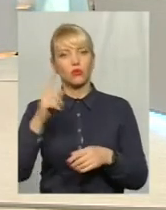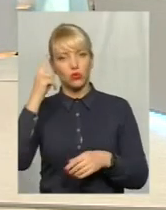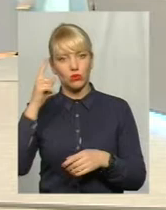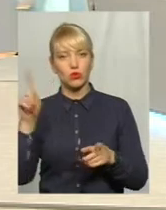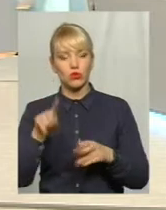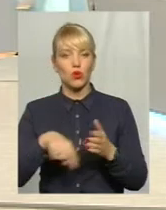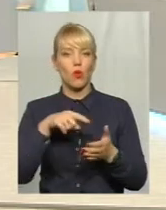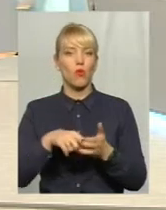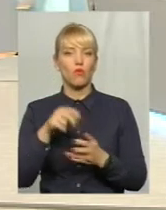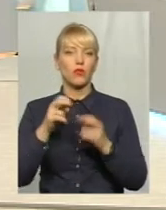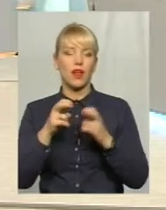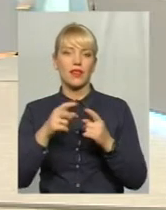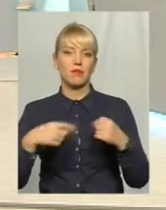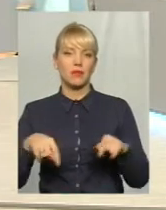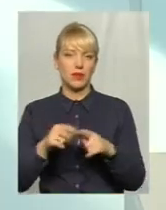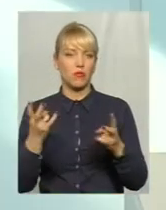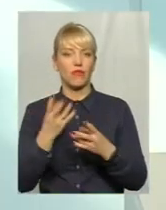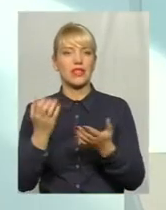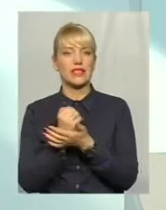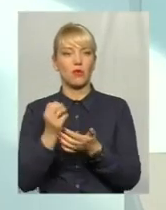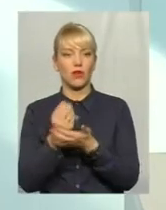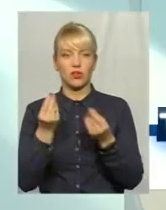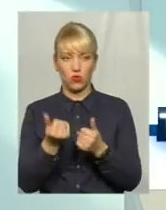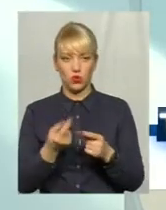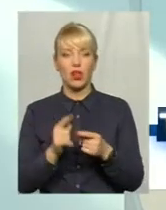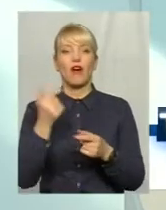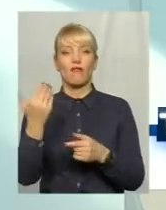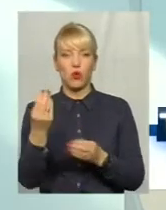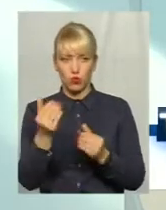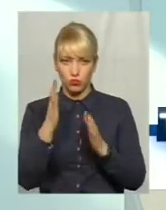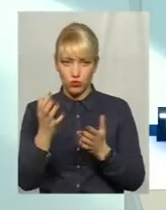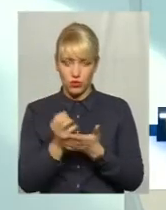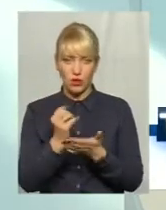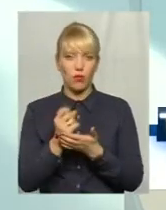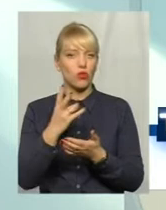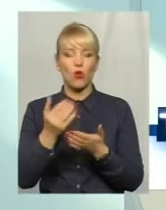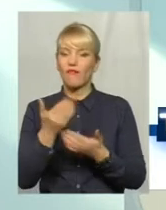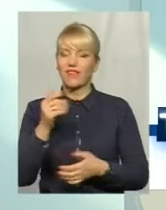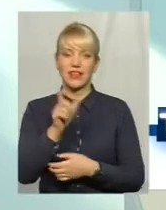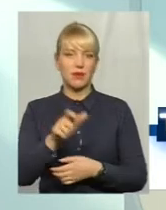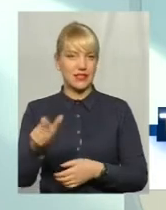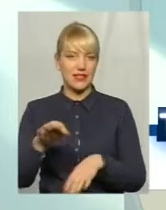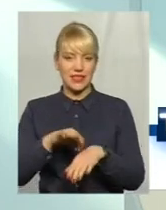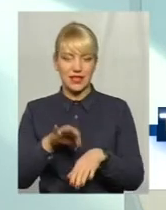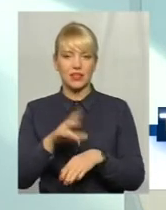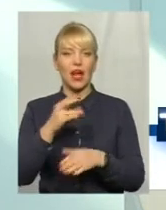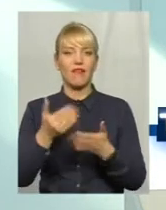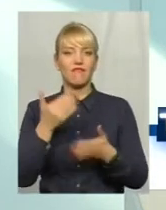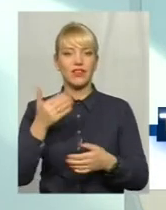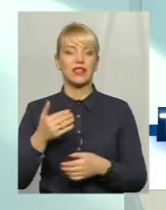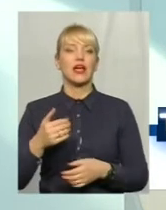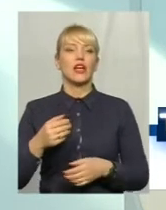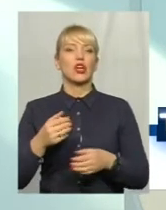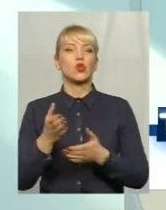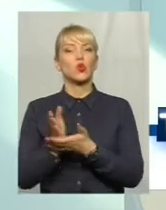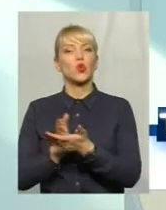підприємство – це має заробляти гроші, то гроші вони будуть заробляти, але не від пацієнтів, а від Національної служби здоров'я. Тобто,